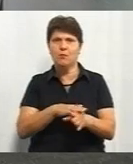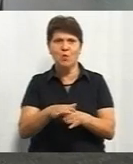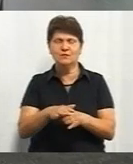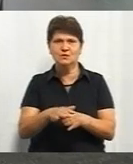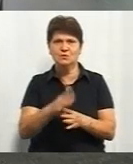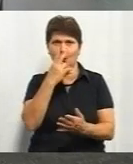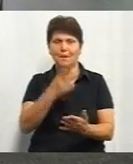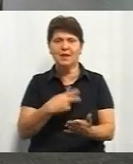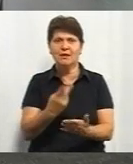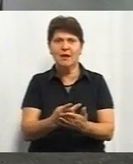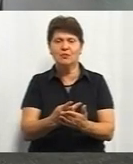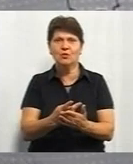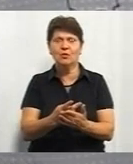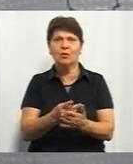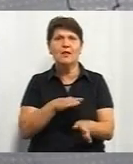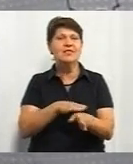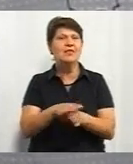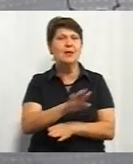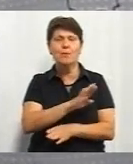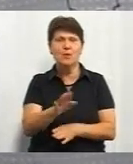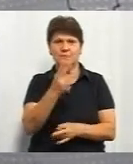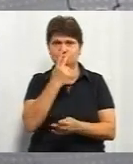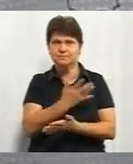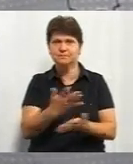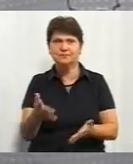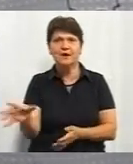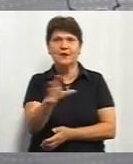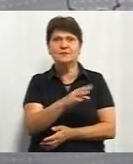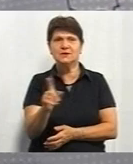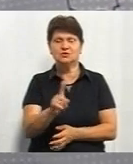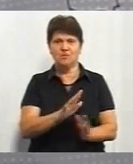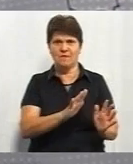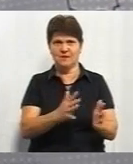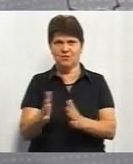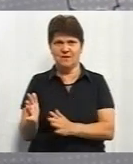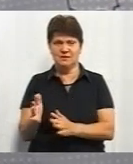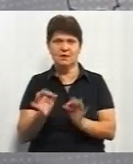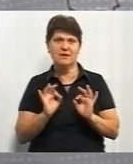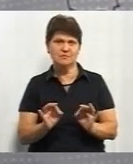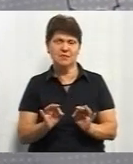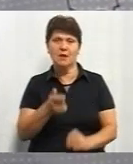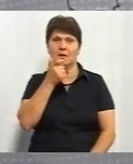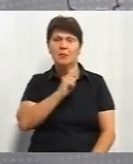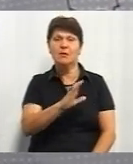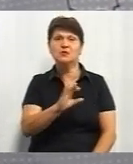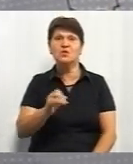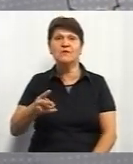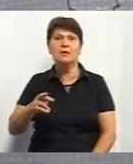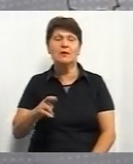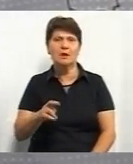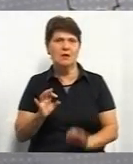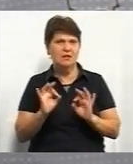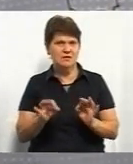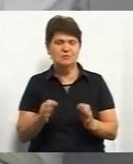повністю показали всім все, що відбувається насправді. Пані Софія? Ну, насправді,